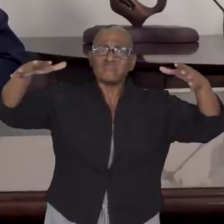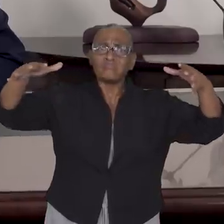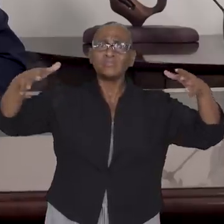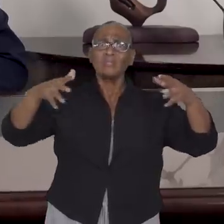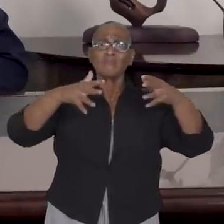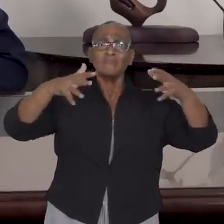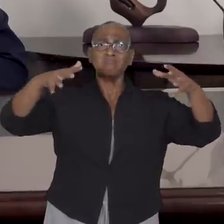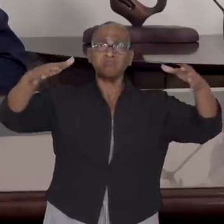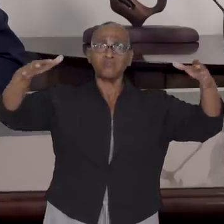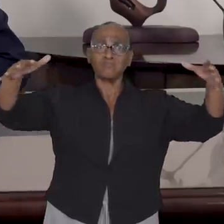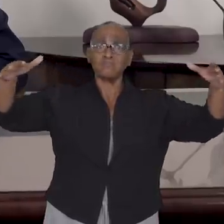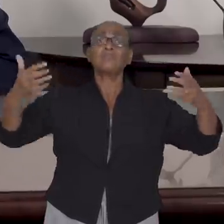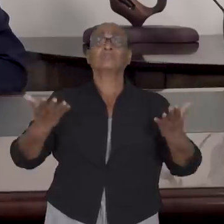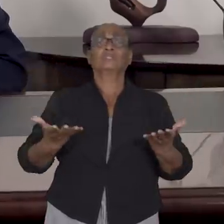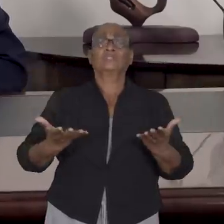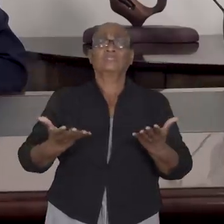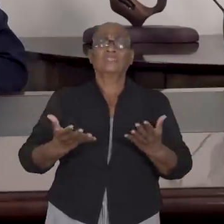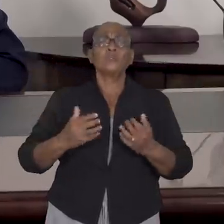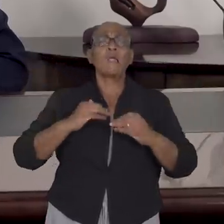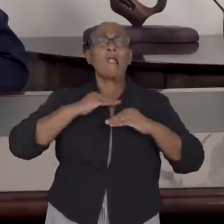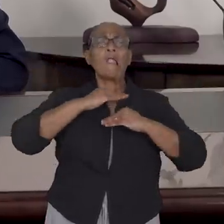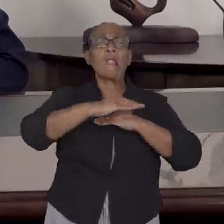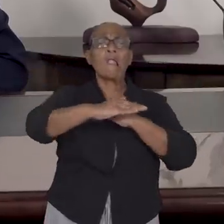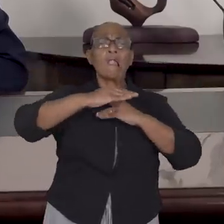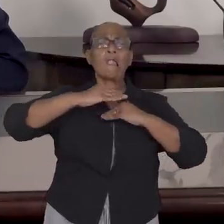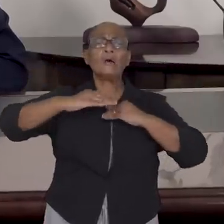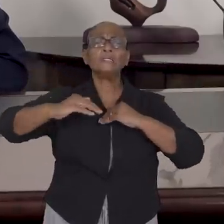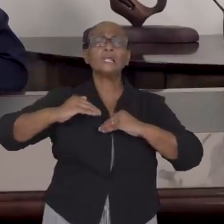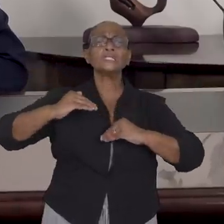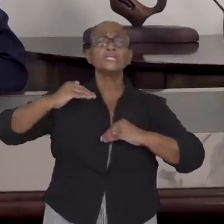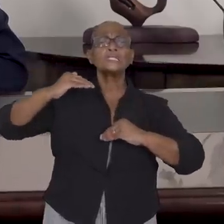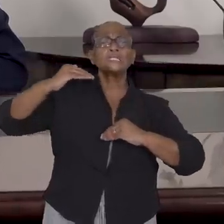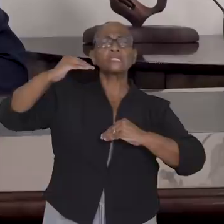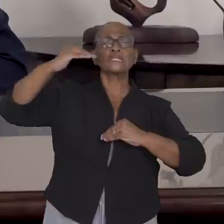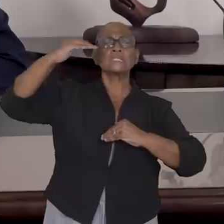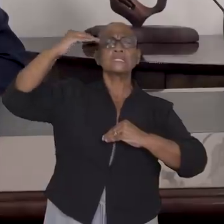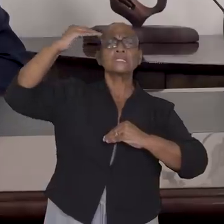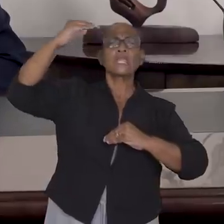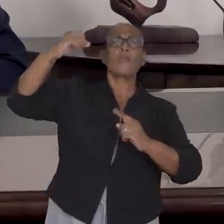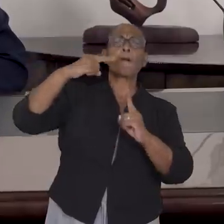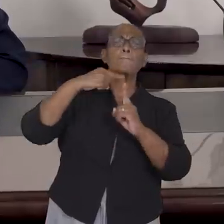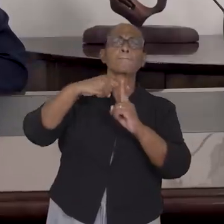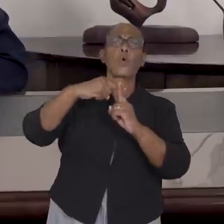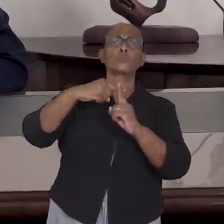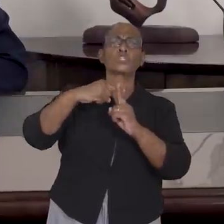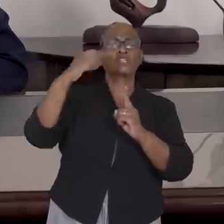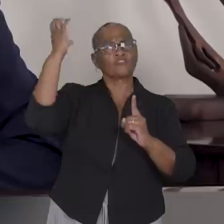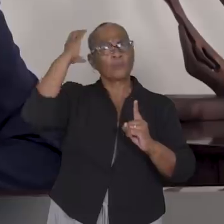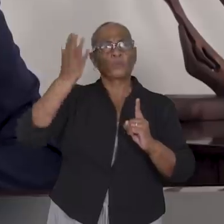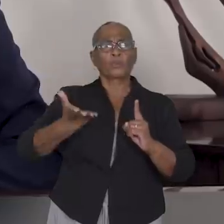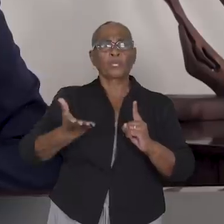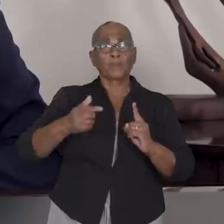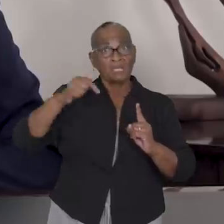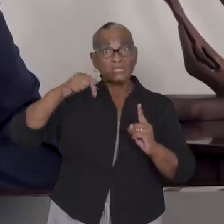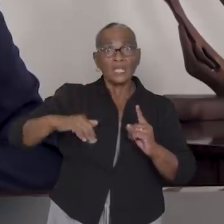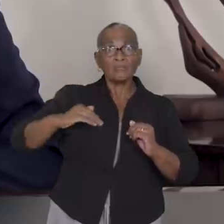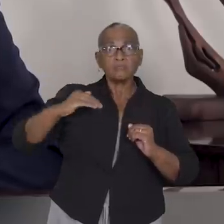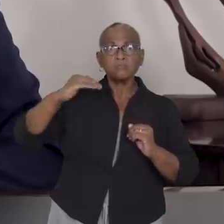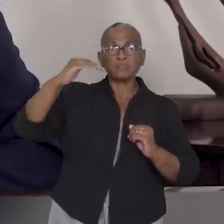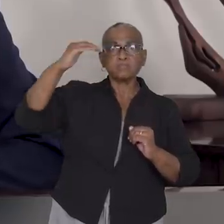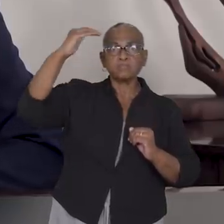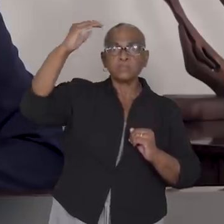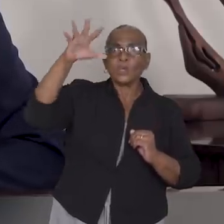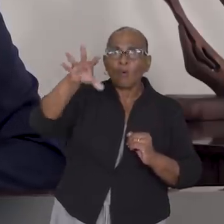snel aan het uitbreiden is. We zien een landelijke stijging van positieve gevallen. Deze stijging is